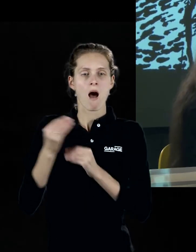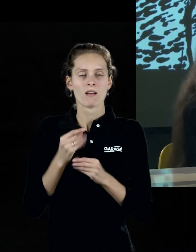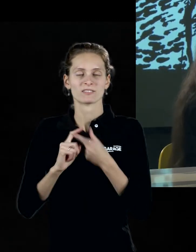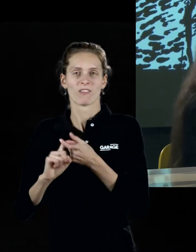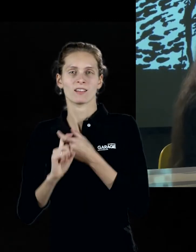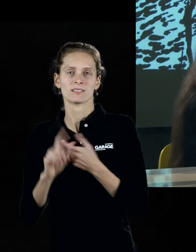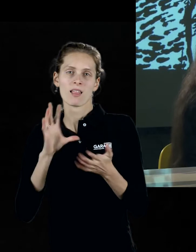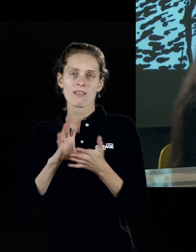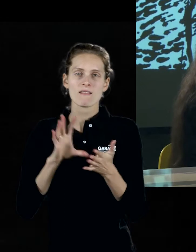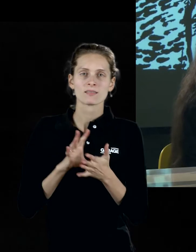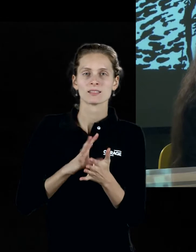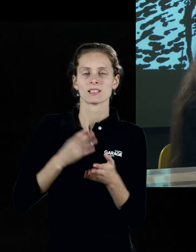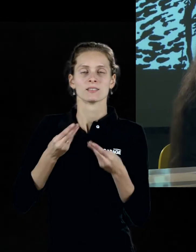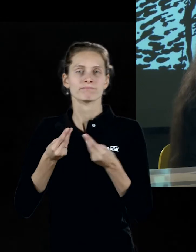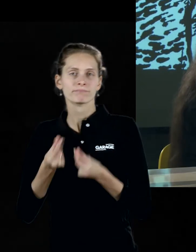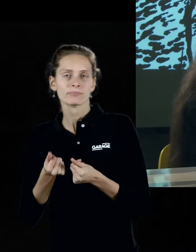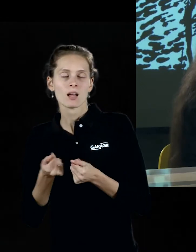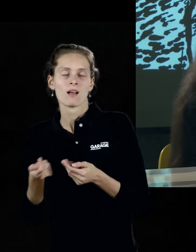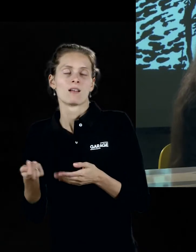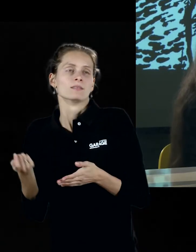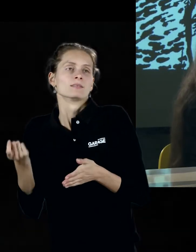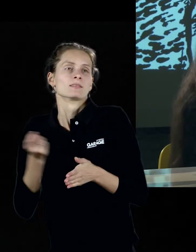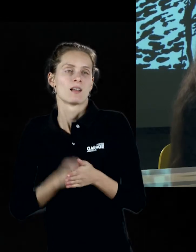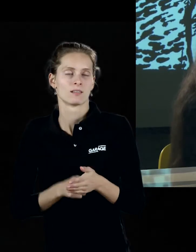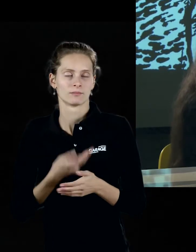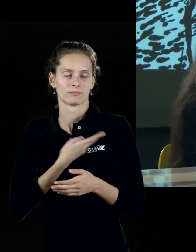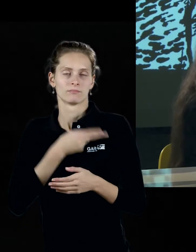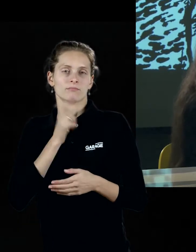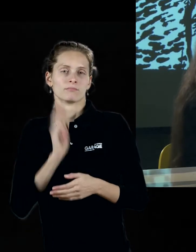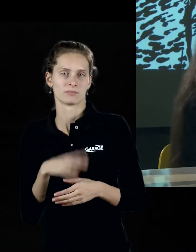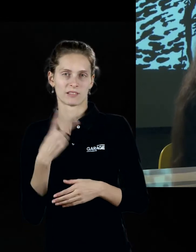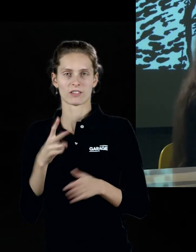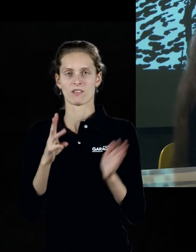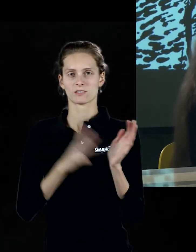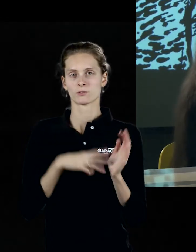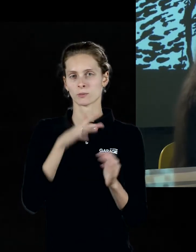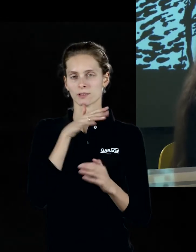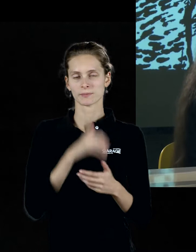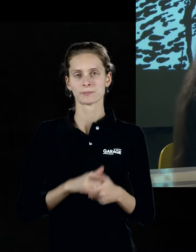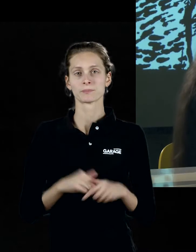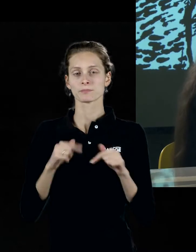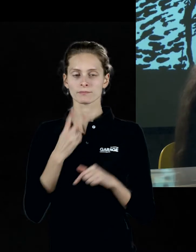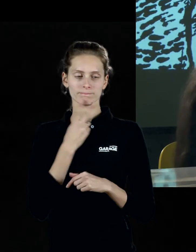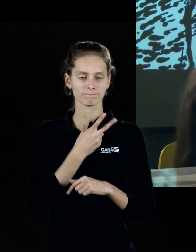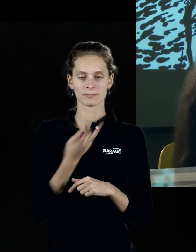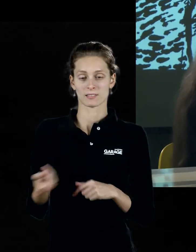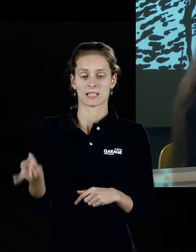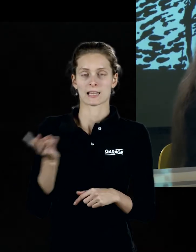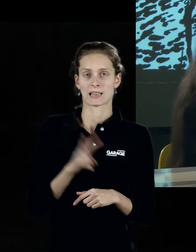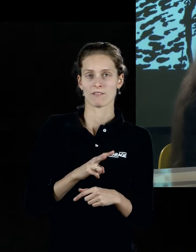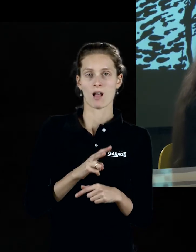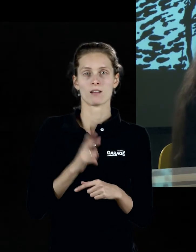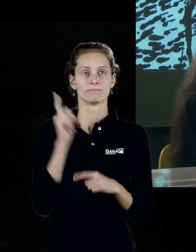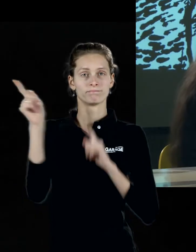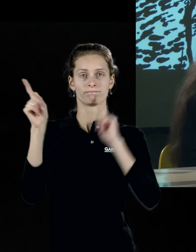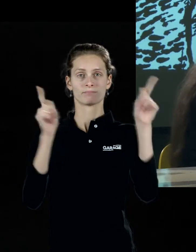трансляции неких энергий. Закрыл действительно трагически погиб, погибнув в 28 лет. Ну, здесь мы